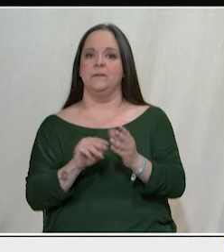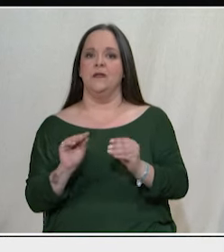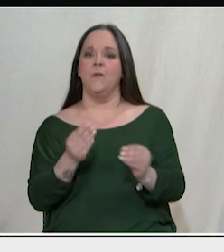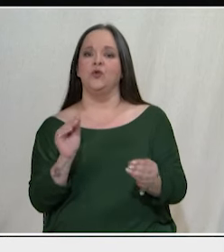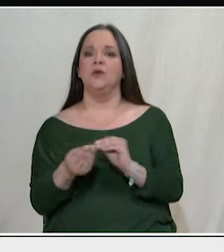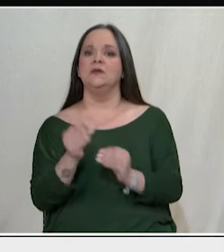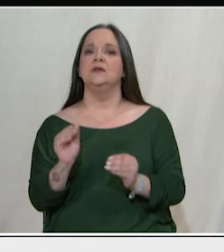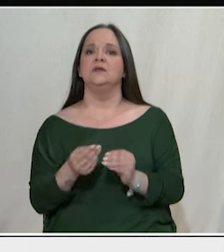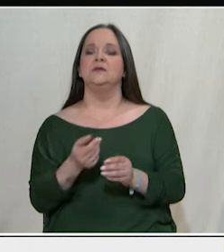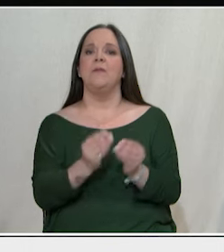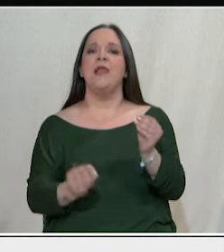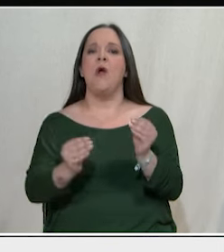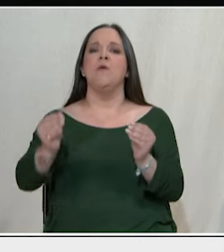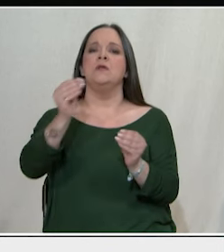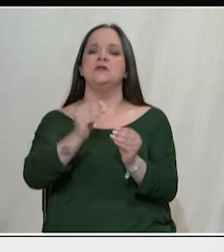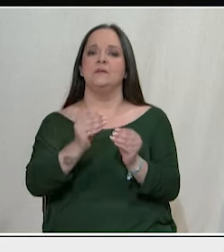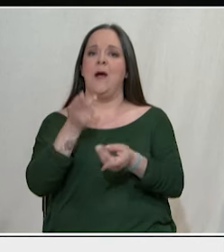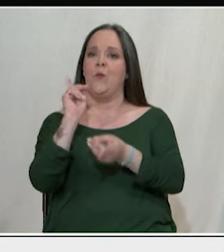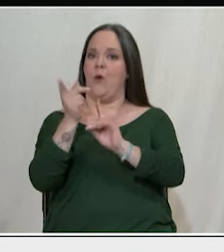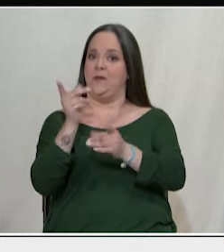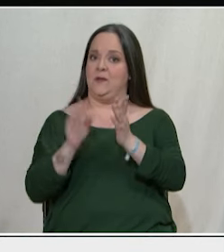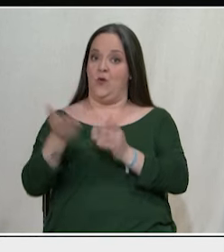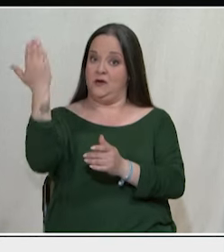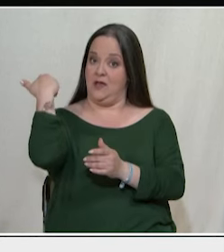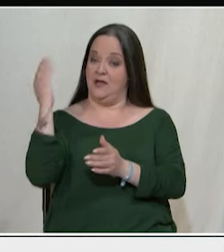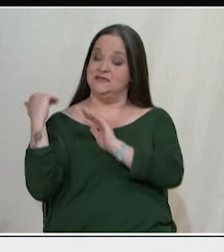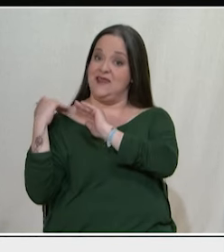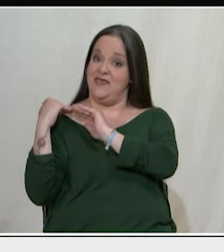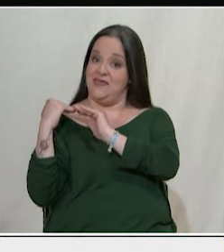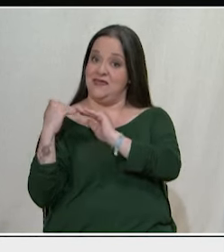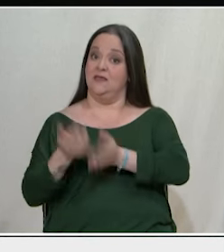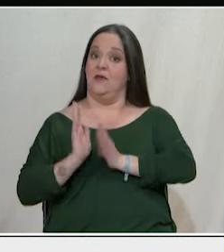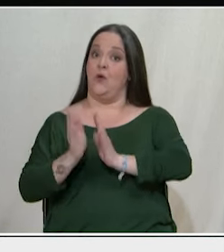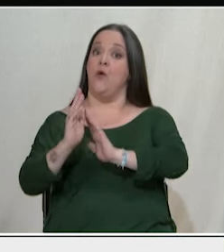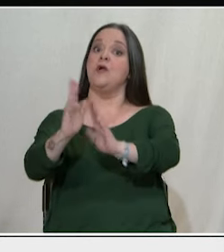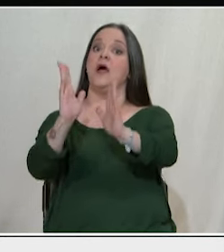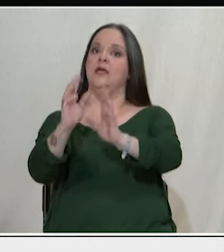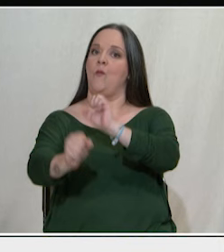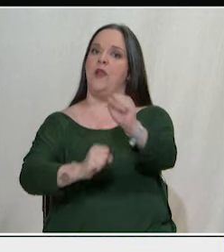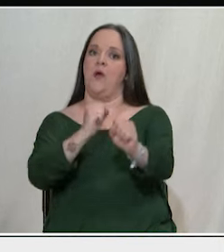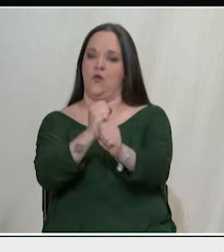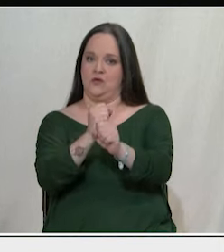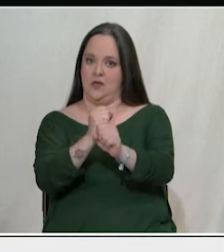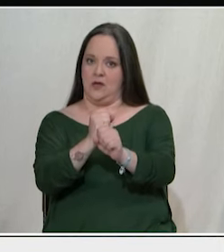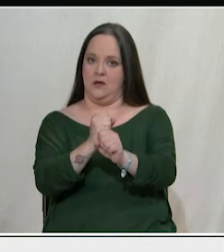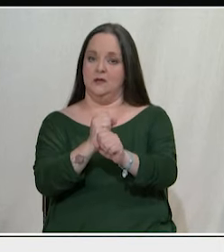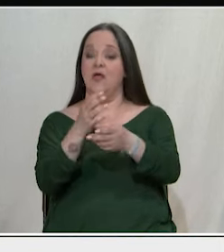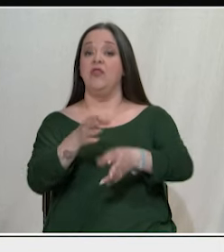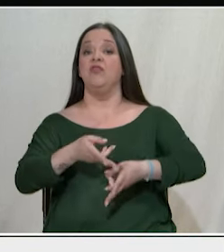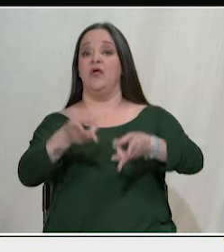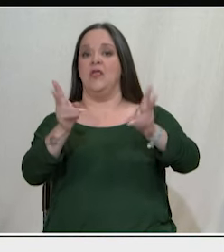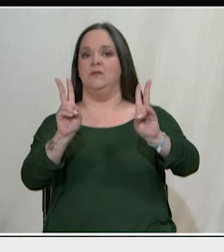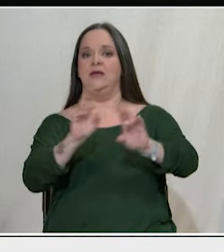μνημονιακής εποπτείας η οποία συνεχίζεται και θα κρατήσει πολλές δεκαετίες ακόμα και δεν επιτρέπει